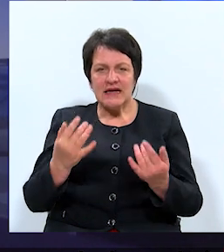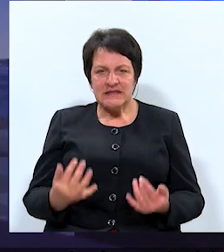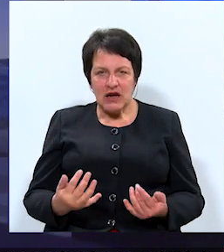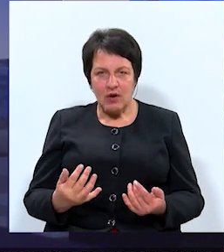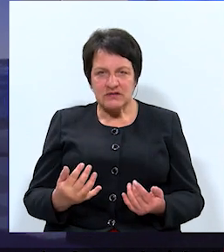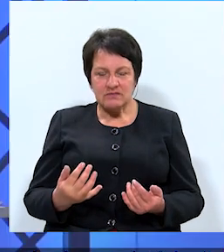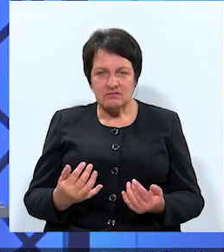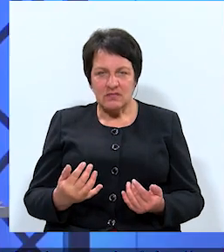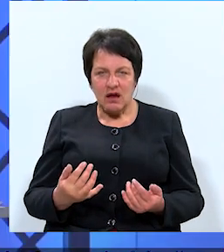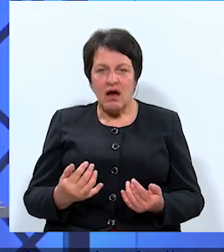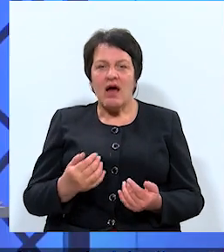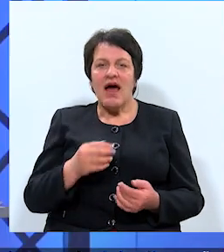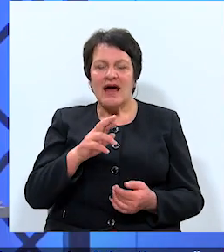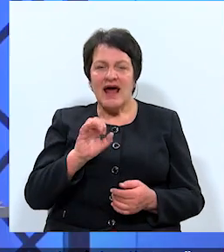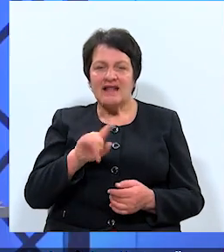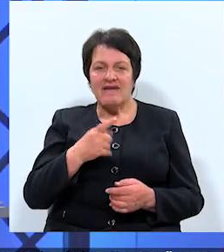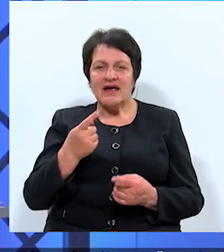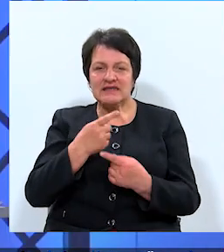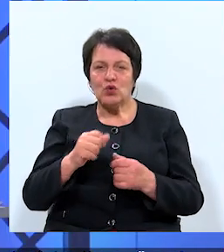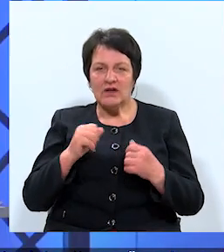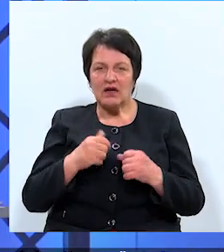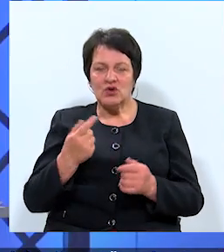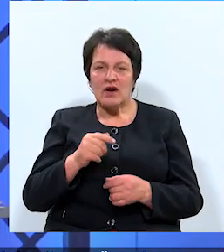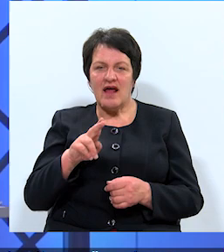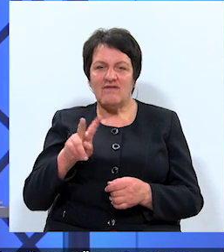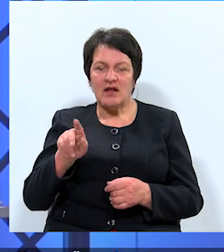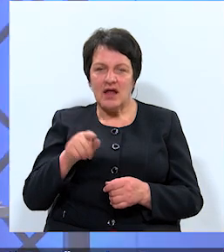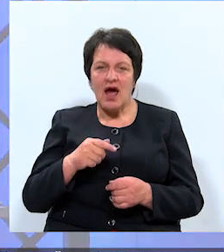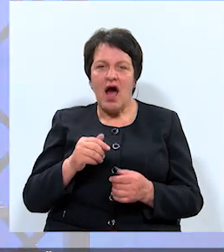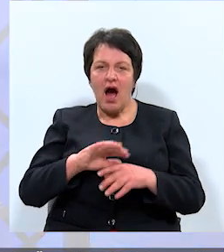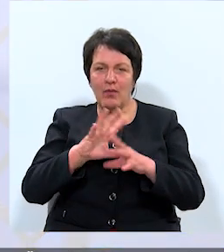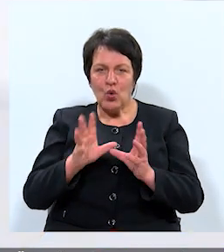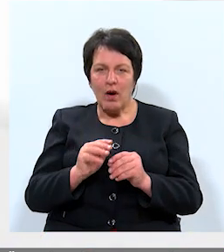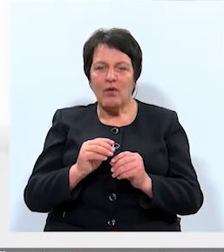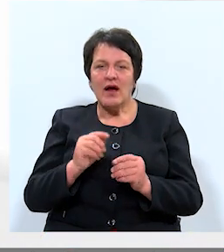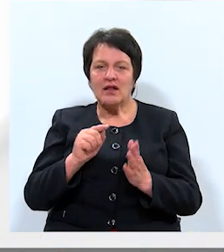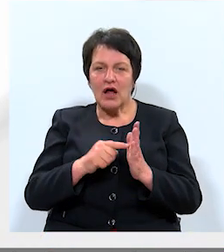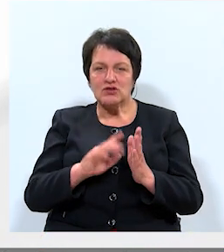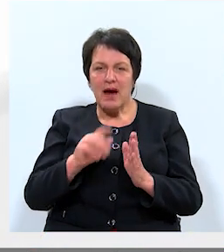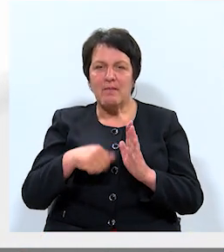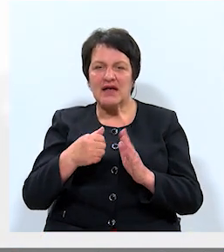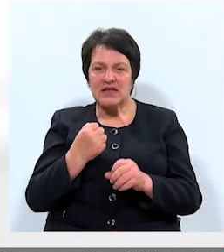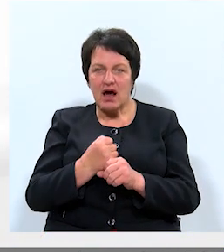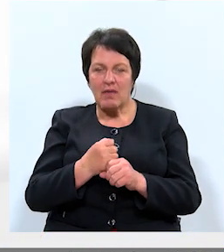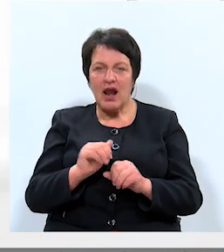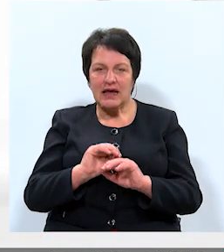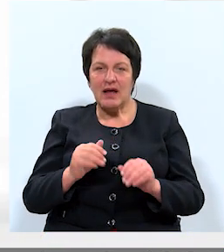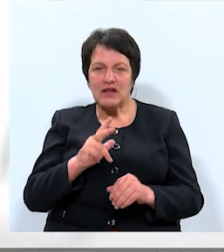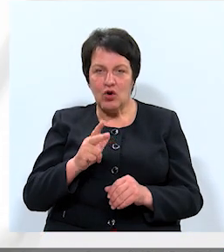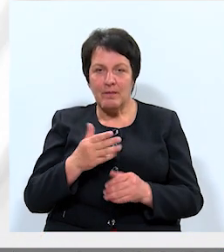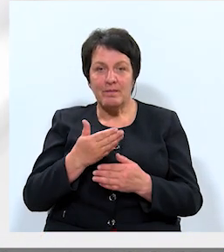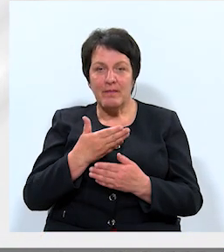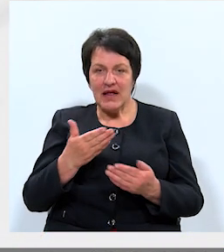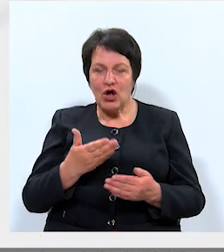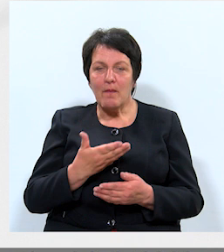Retēvē ziņadienas sadarbībā ar nodarbinātības valsts aģentūru apkopoja datus par bezdarba līmeni Daugavpilī. Pēdējo